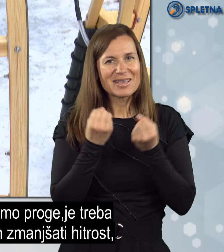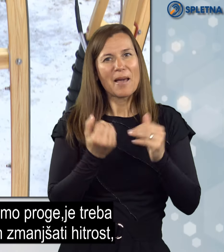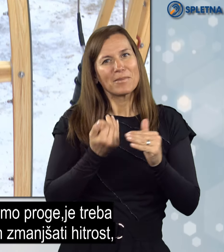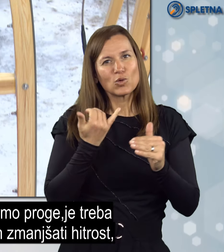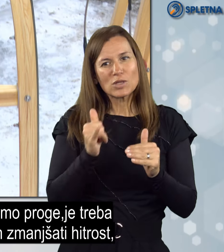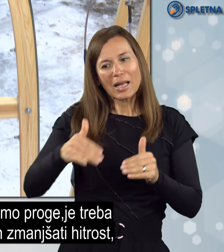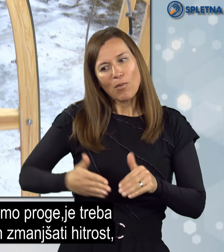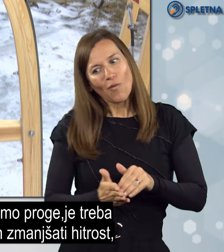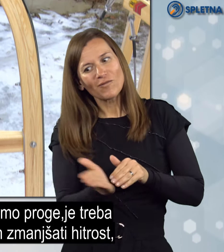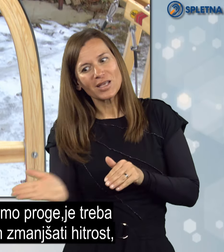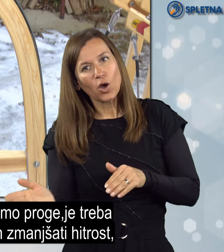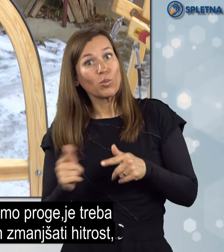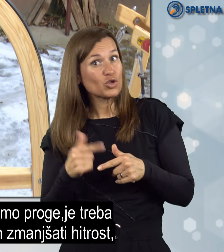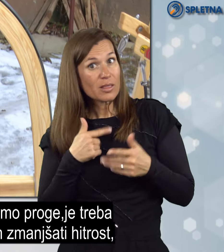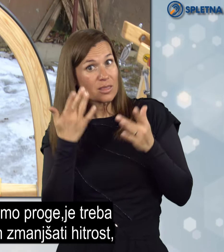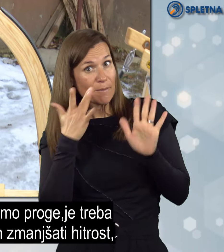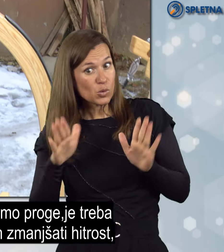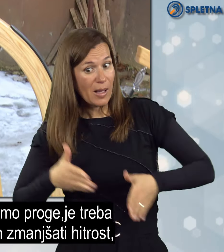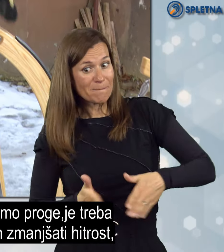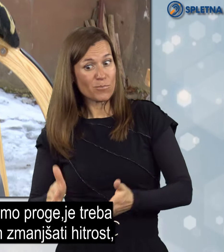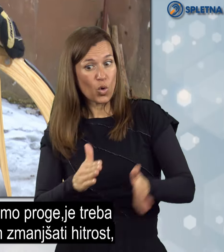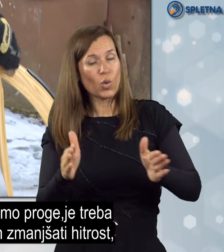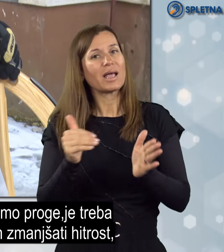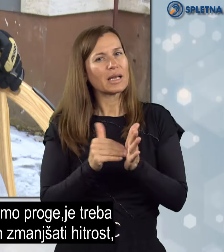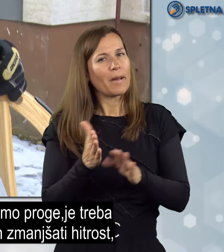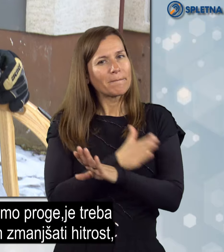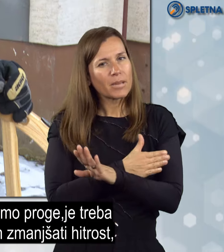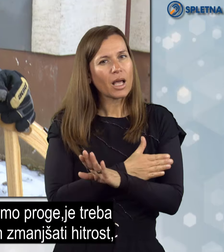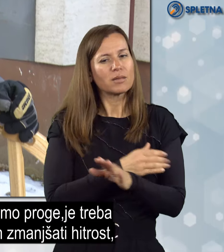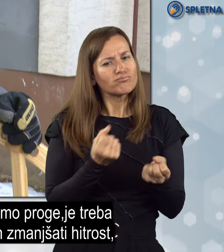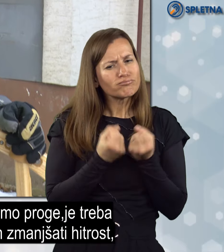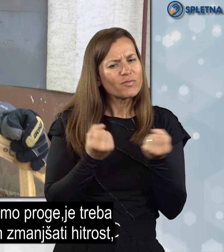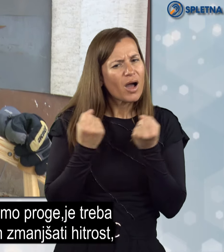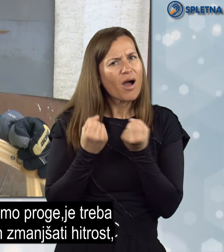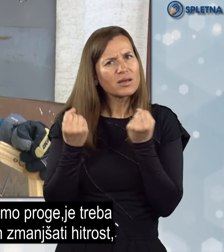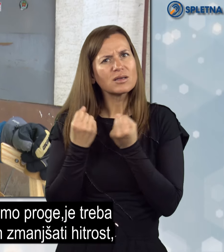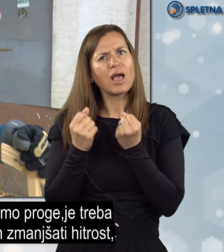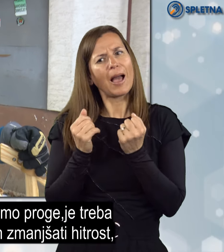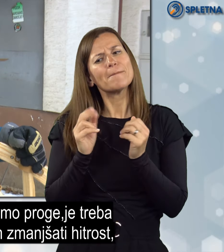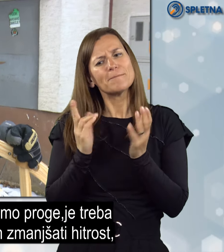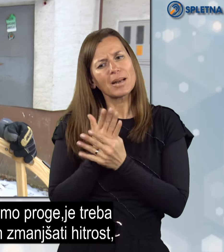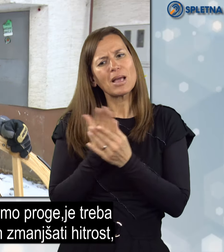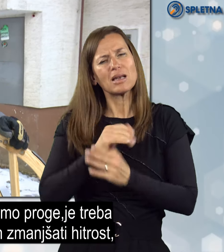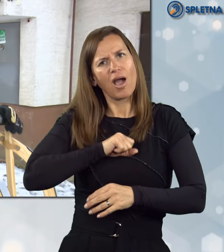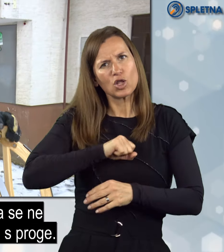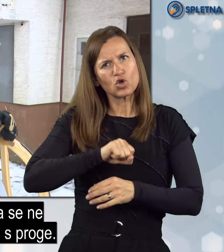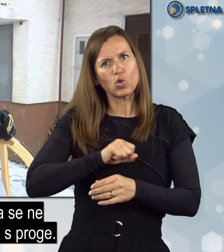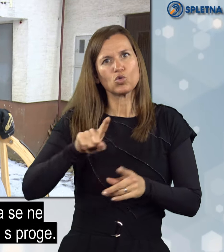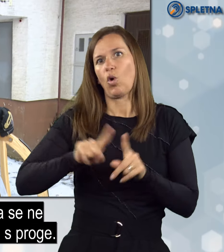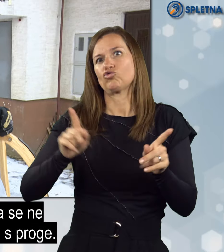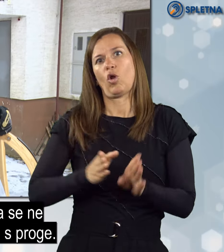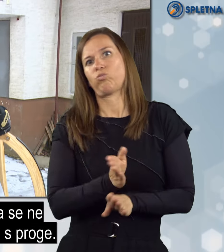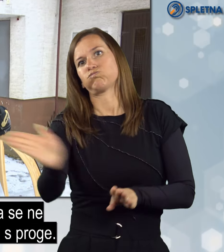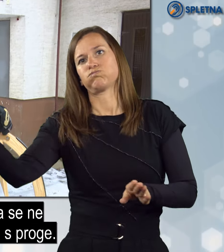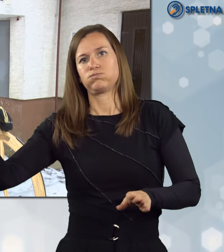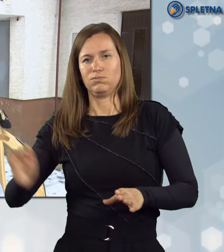predvsekmo uvinkam, če ne poznamo proge, se je treba tudi prvočasno zmanjšati hitrost, da se ne